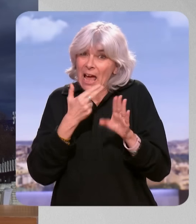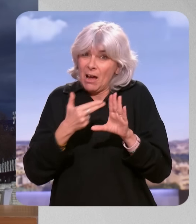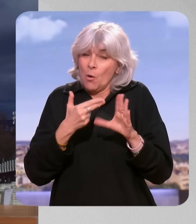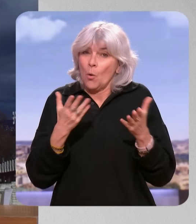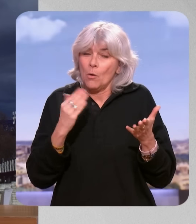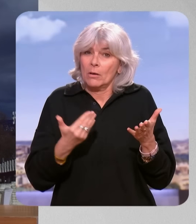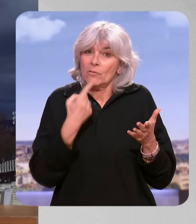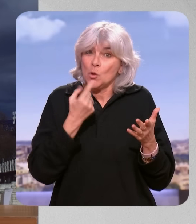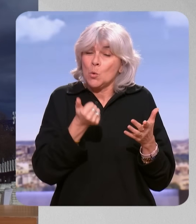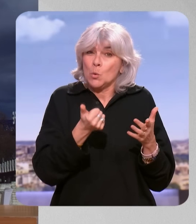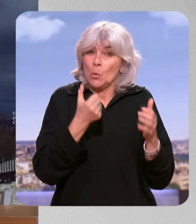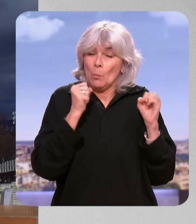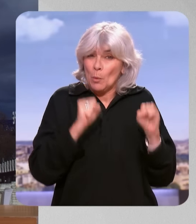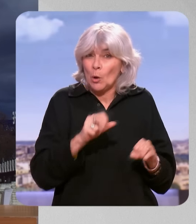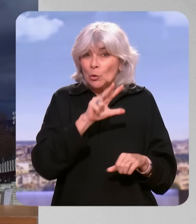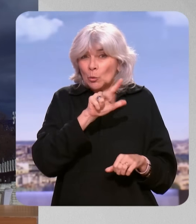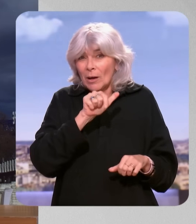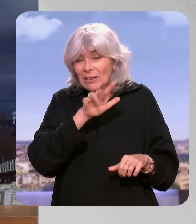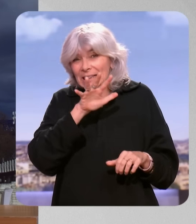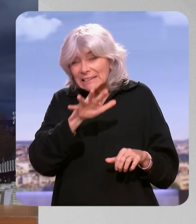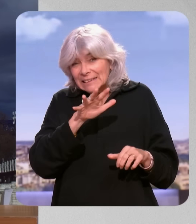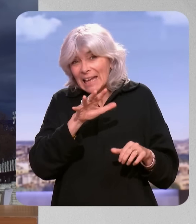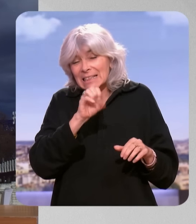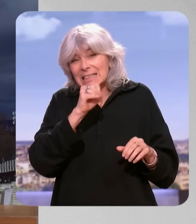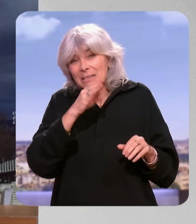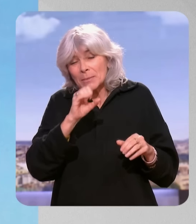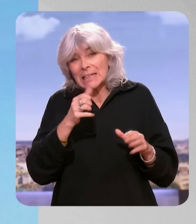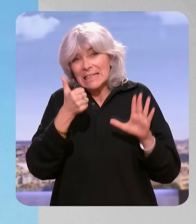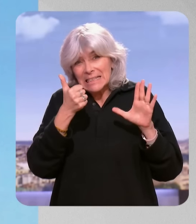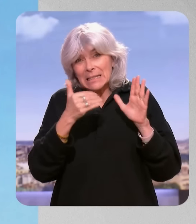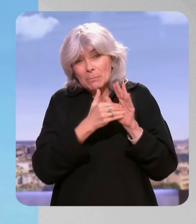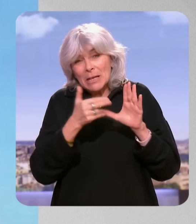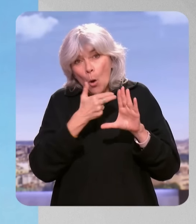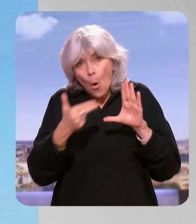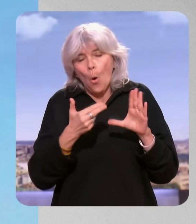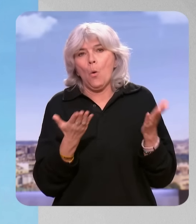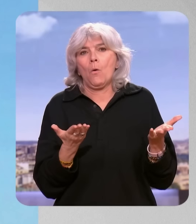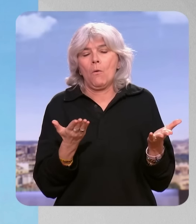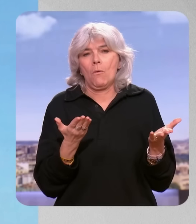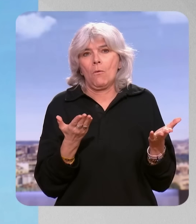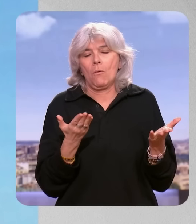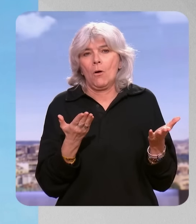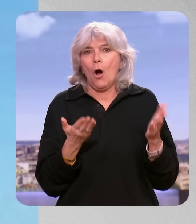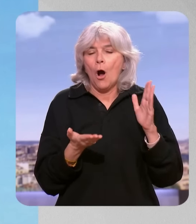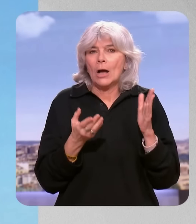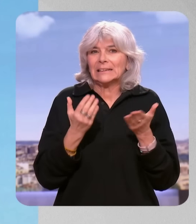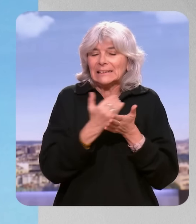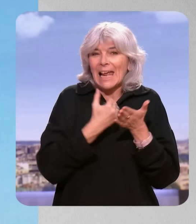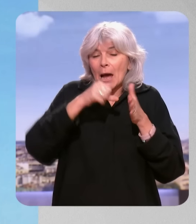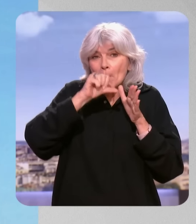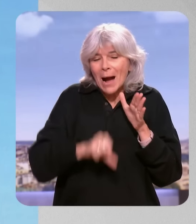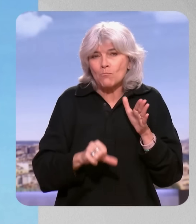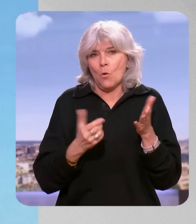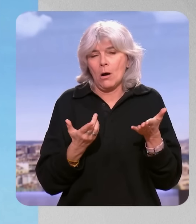dispositions qui va jusqu'à 3,5 SMIC, c'est-à-dire jusqu'à 6 000 euros de salaire par mois.